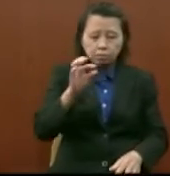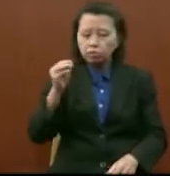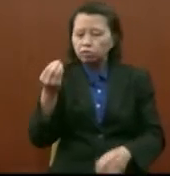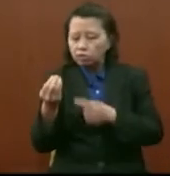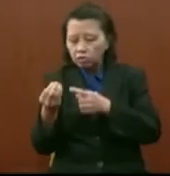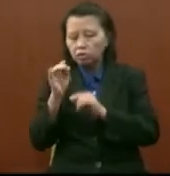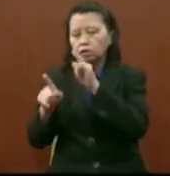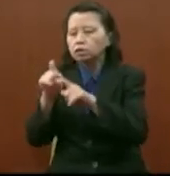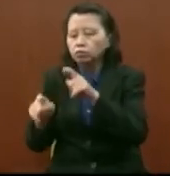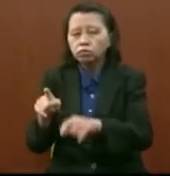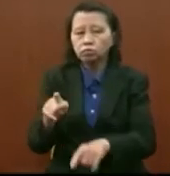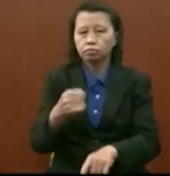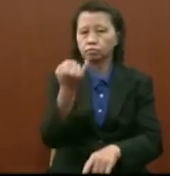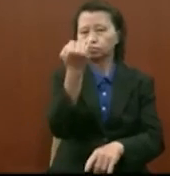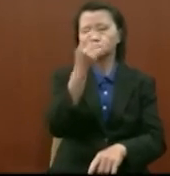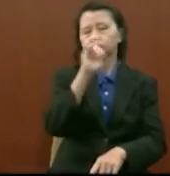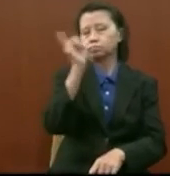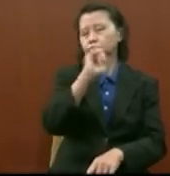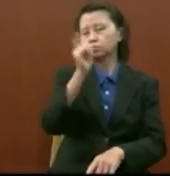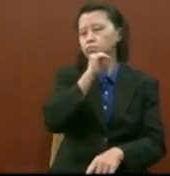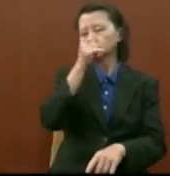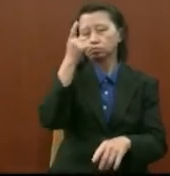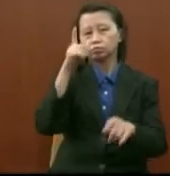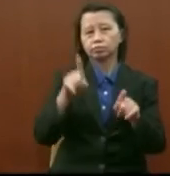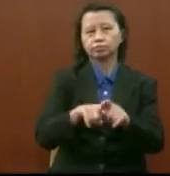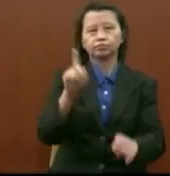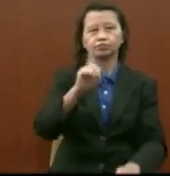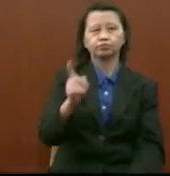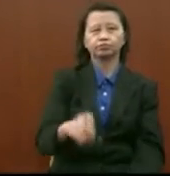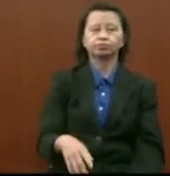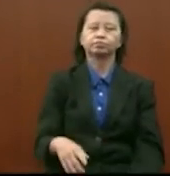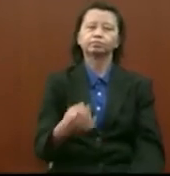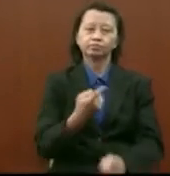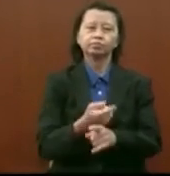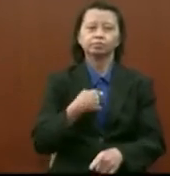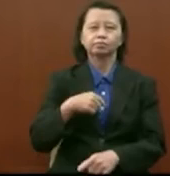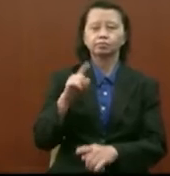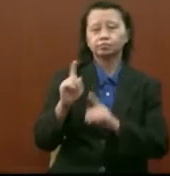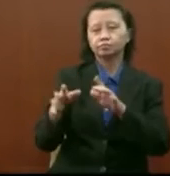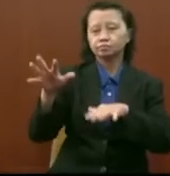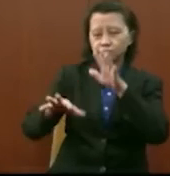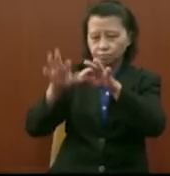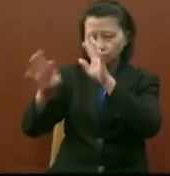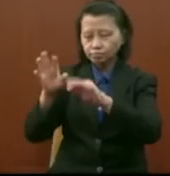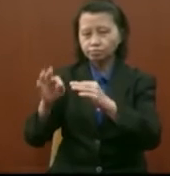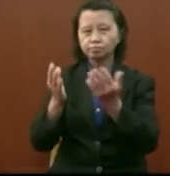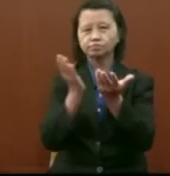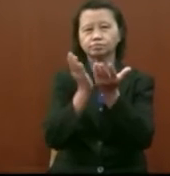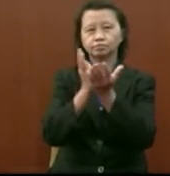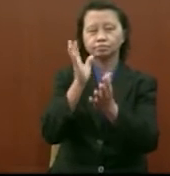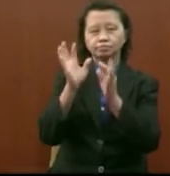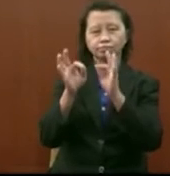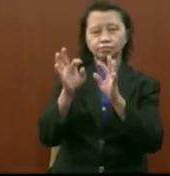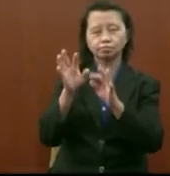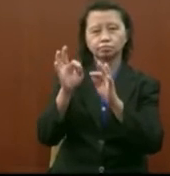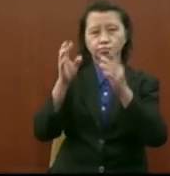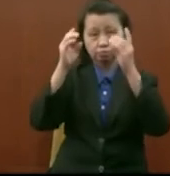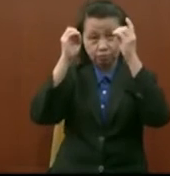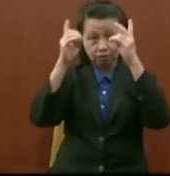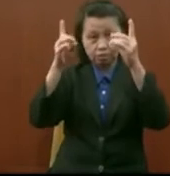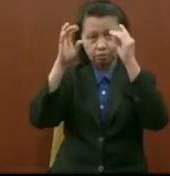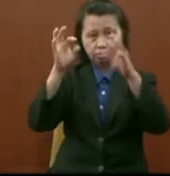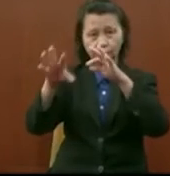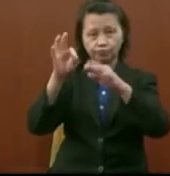kajian kajian ialah yang berhormat mungkin itu pandangan yang berhormat tapi saya berdasarkan kepada literature dan academic findings berdasarkan